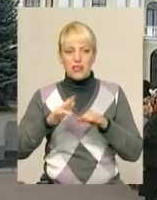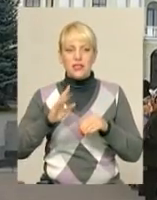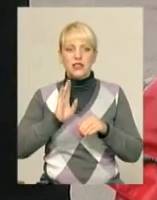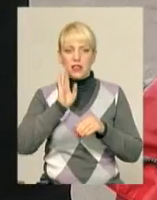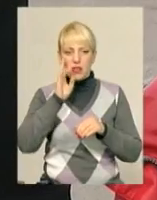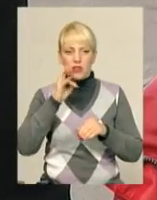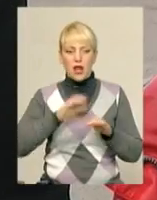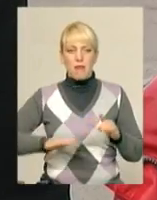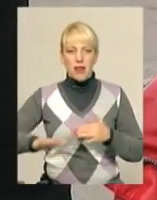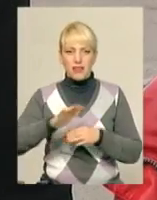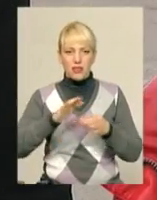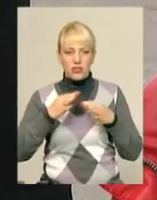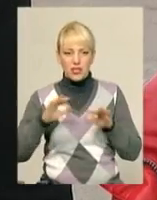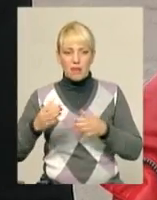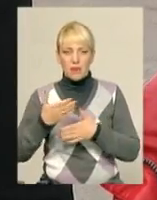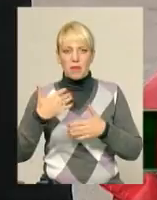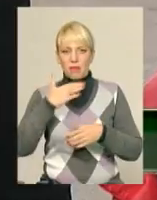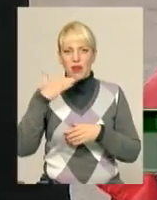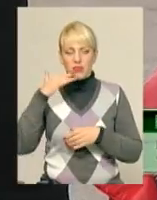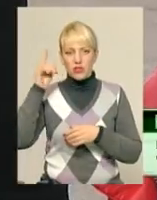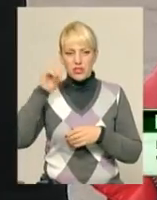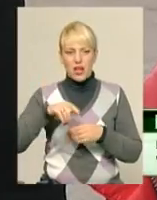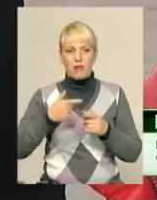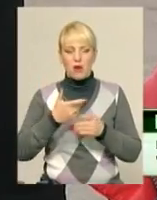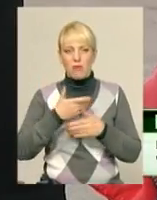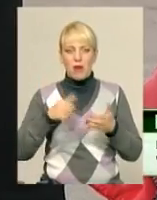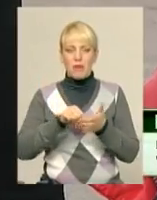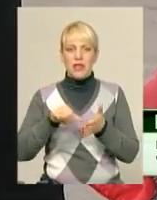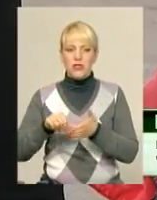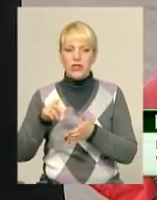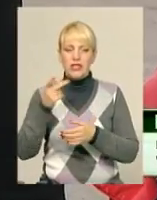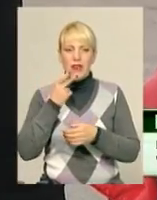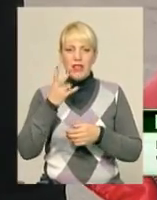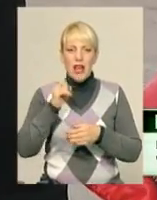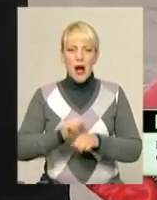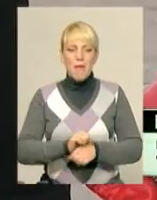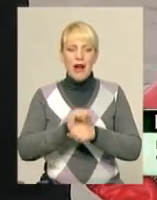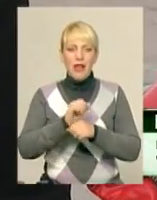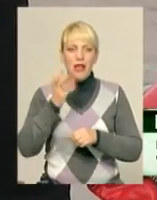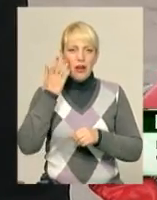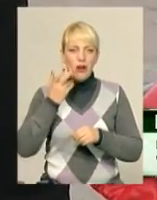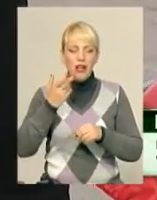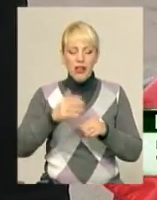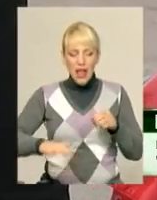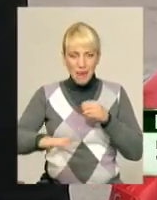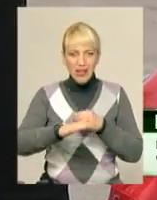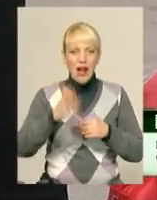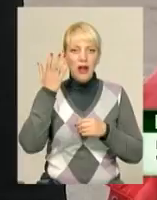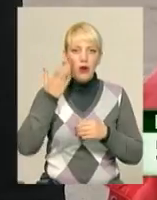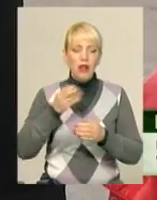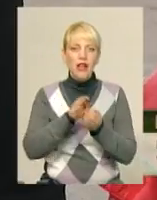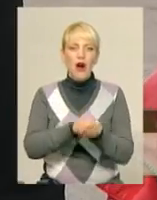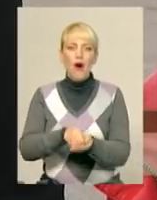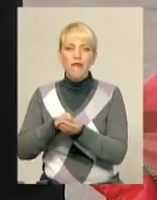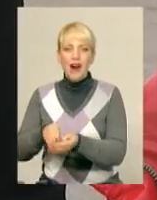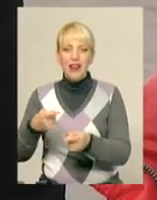Просто ми багато знаємо цих хлопців, ми присутні завжди ще на Майдані, коли ховають наших бійців. І в нас